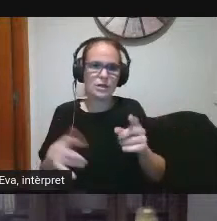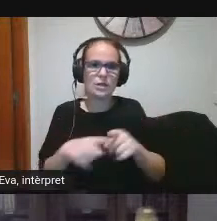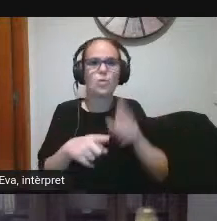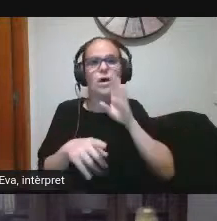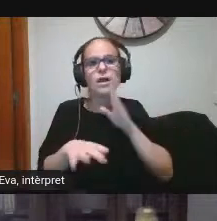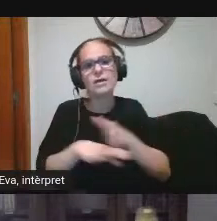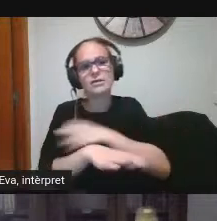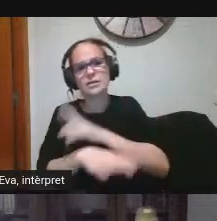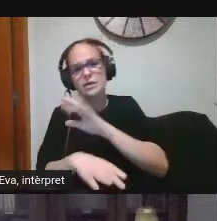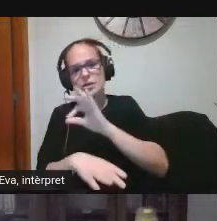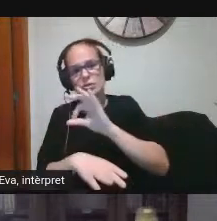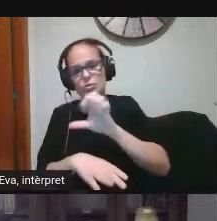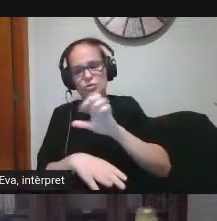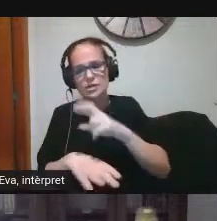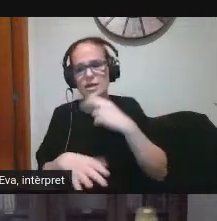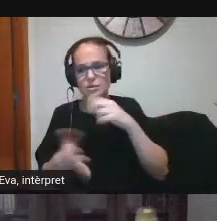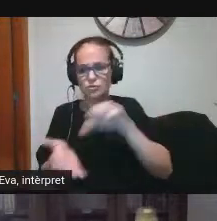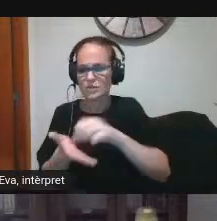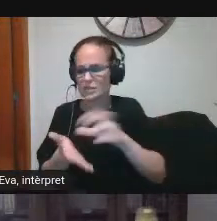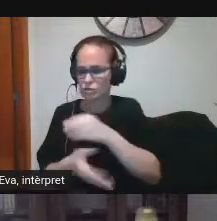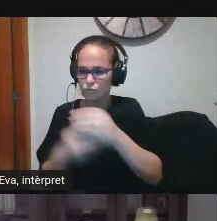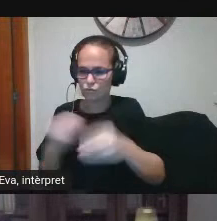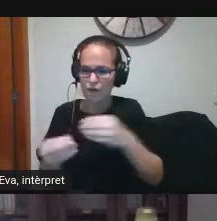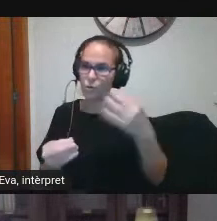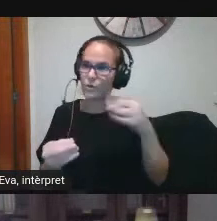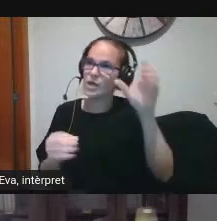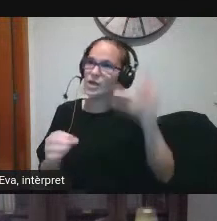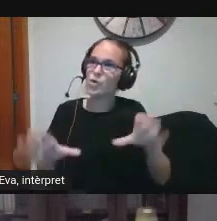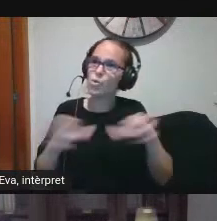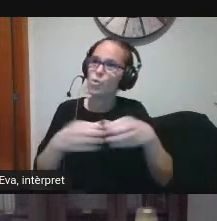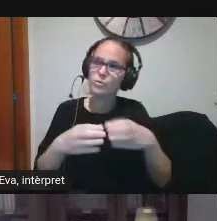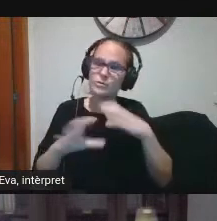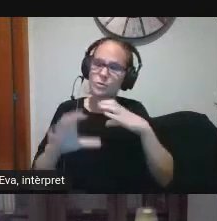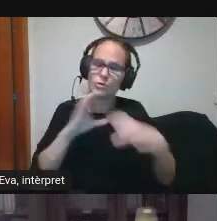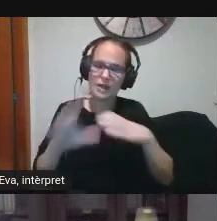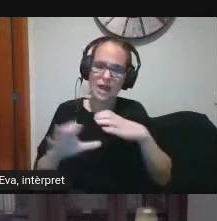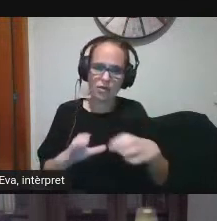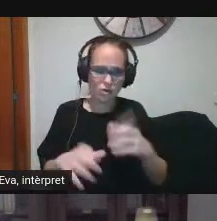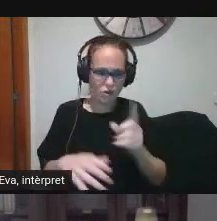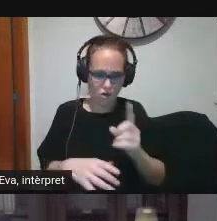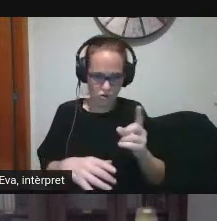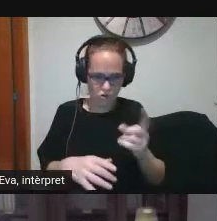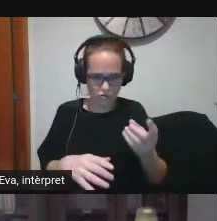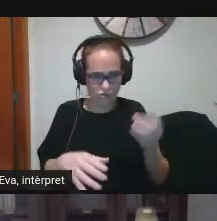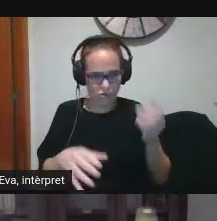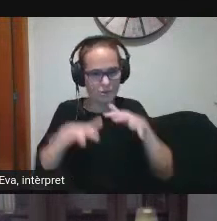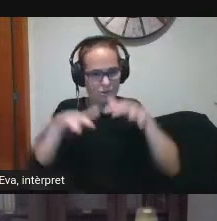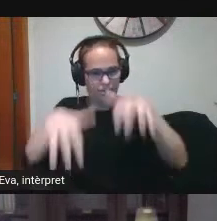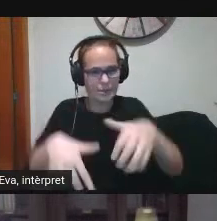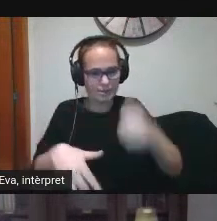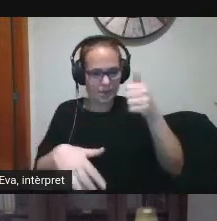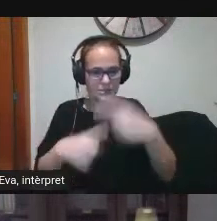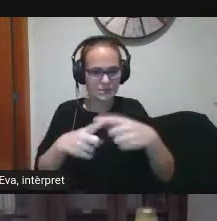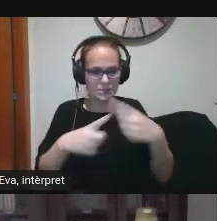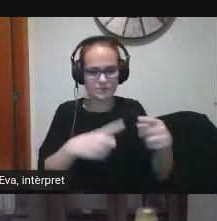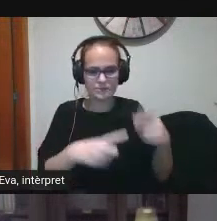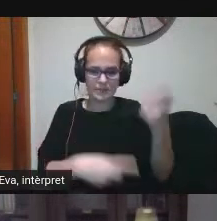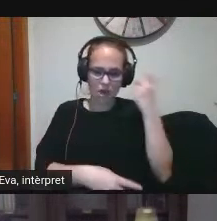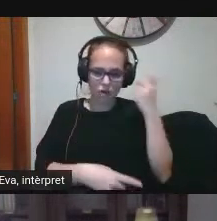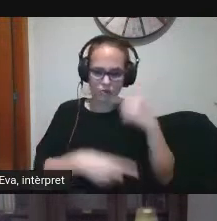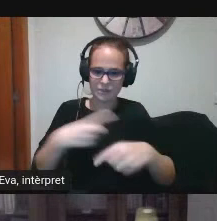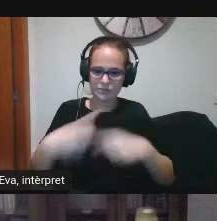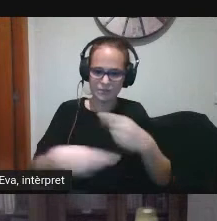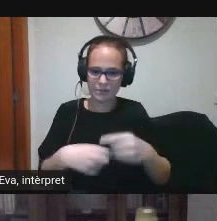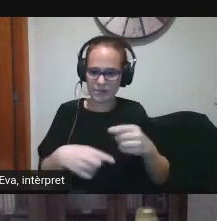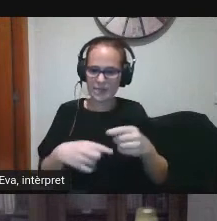que ho fem que no sigui l'equip directiu sol o el coordinador digital que mira decidirà la estratègia sinó que invulquem les famílies que invulquem els alumnes a tot